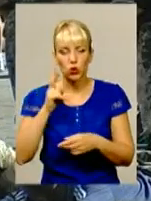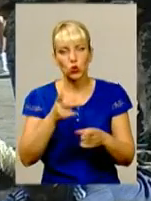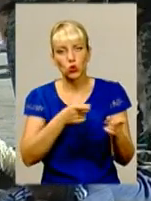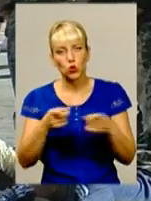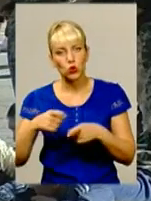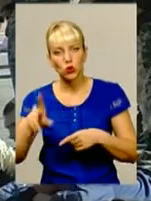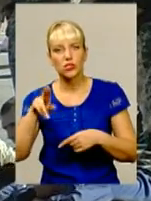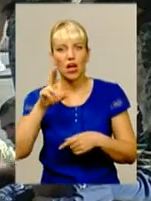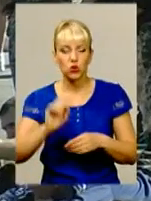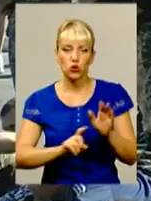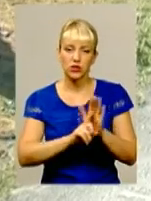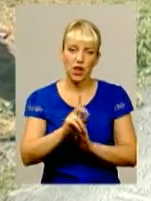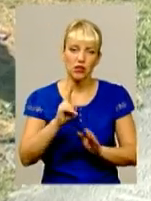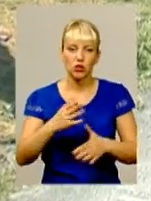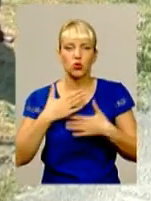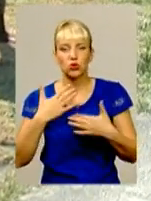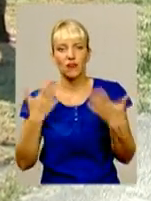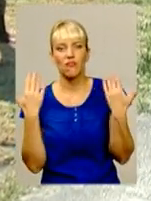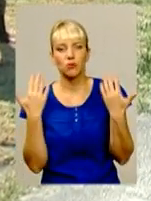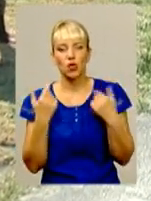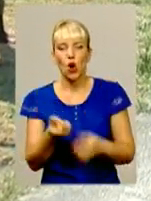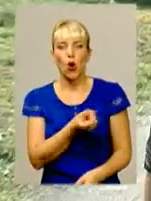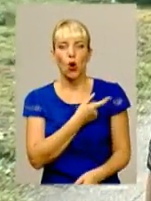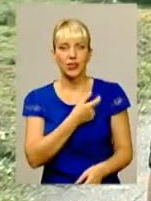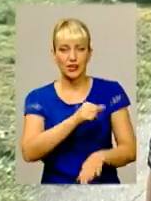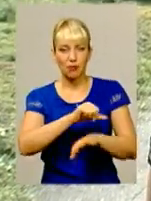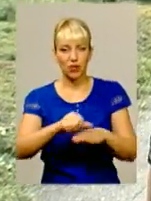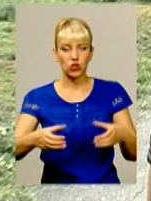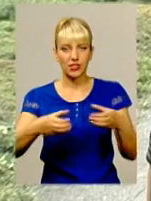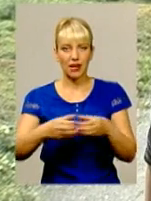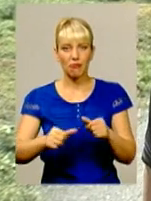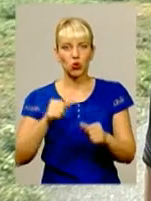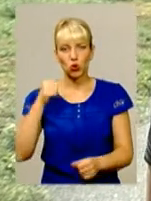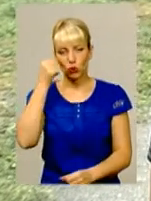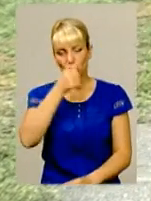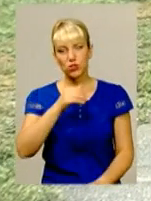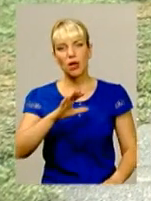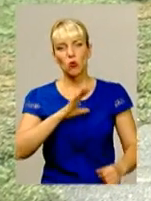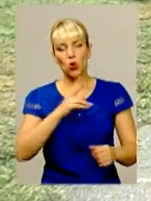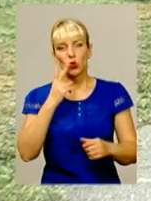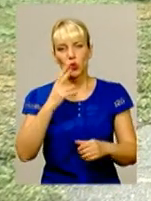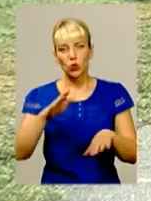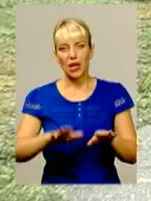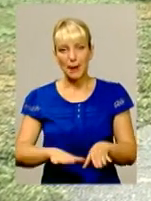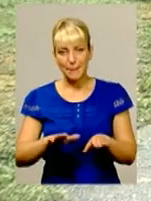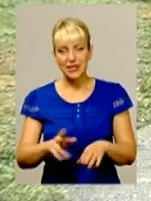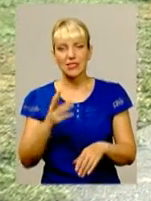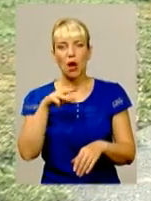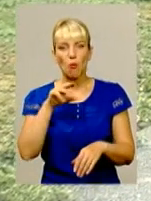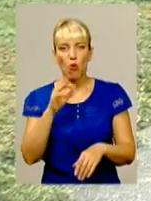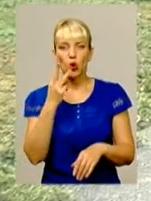після забігу на 100 метрів. Одеський прикордонний загин. Минулого року також було друге місце по трьохборію і